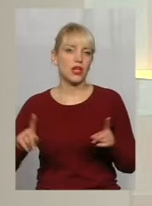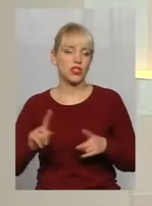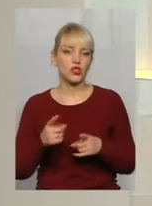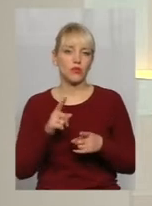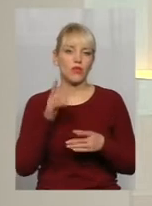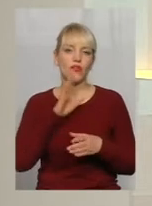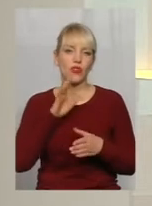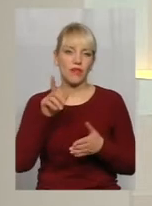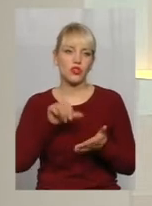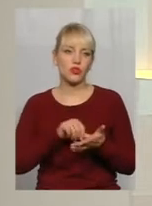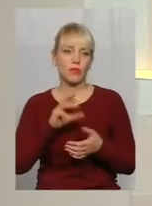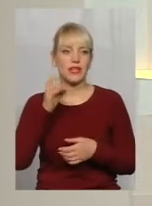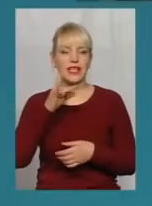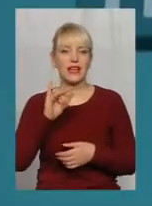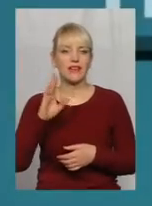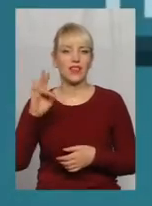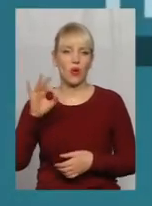Рівненську область, а не Хмельницьку.